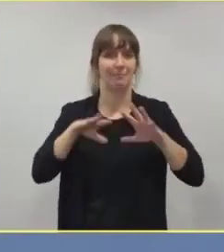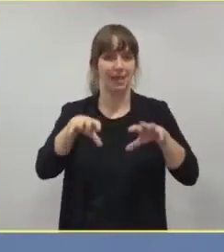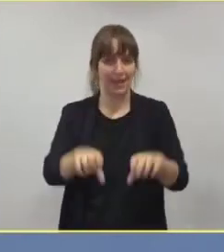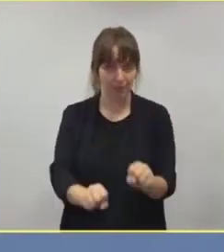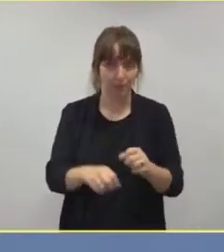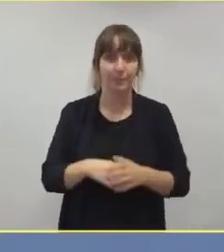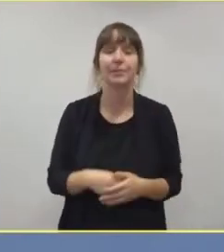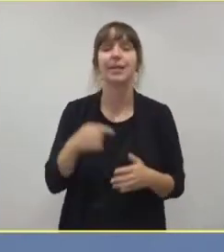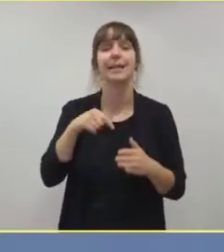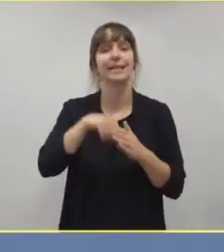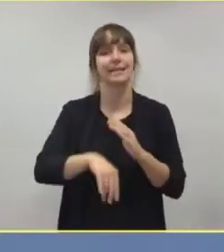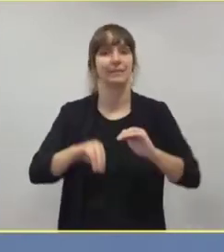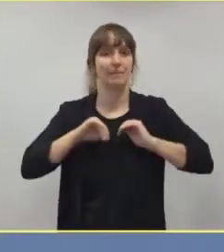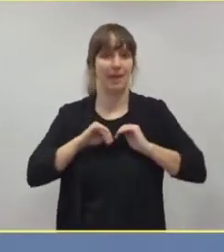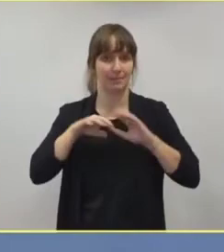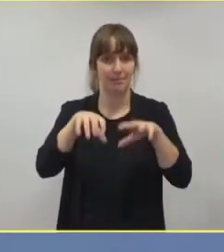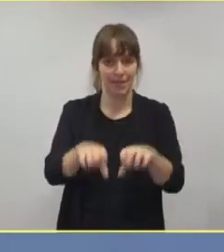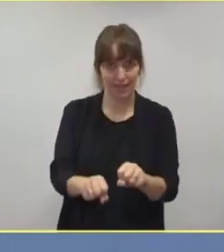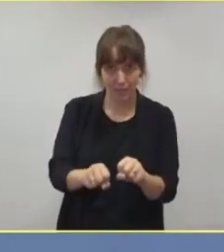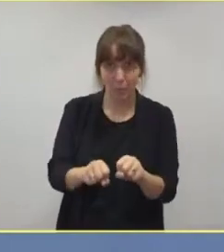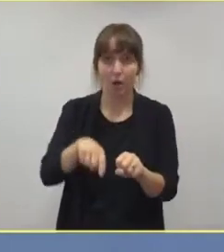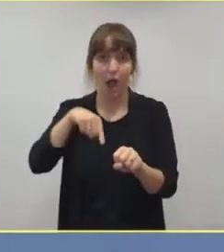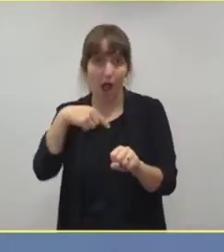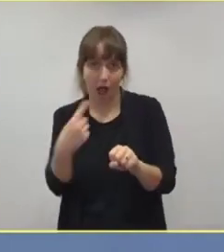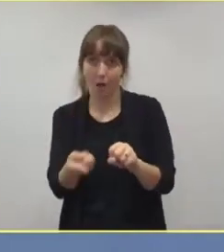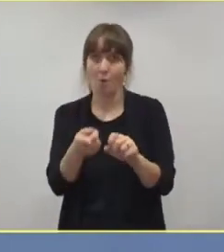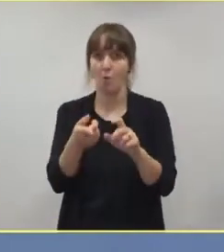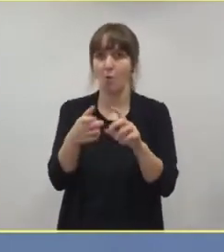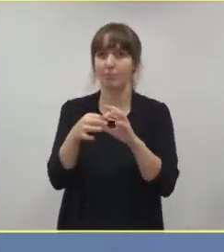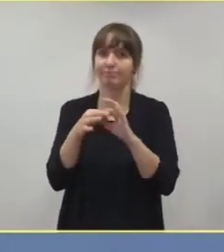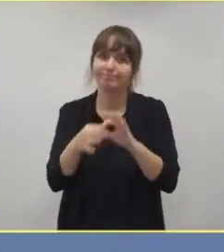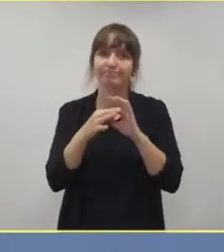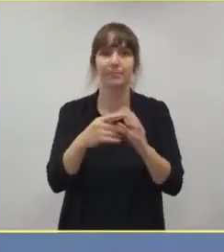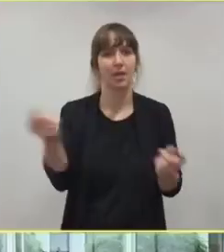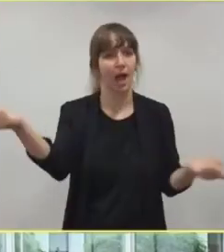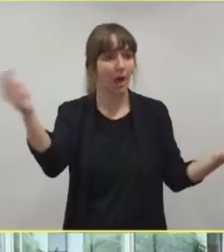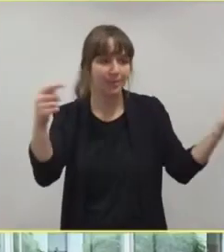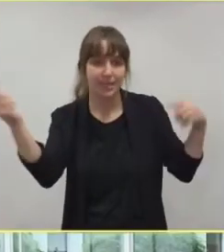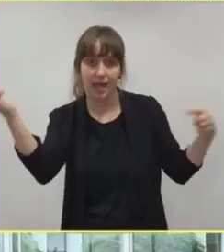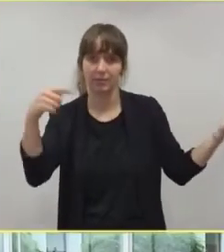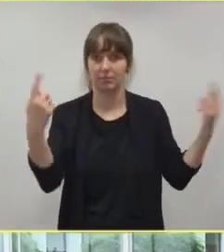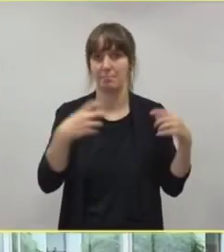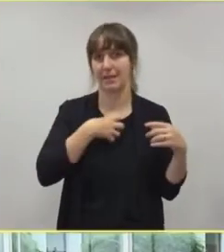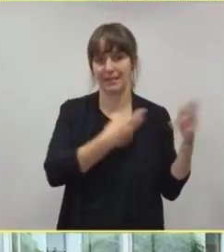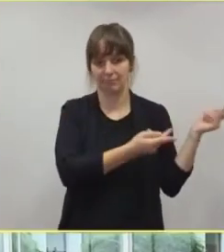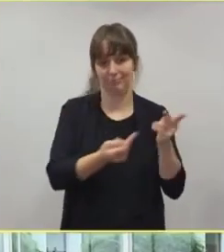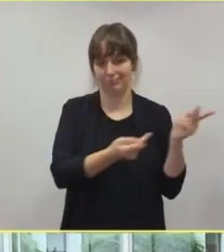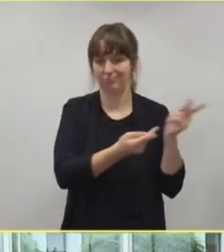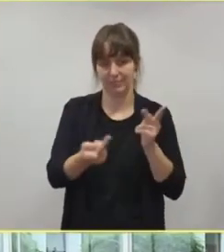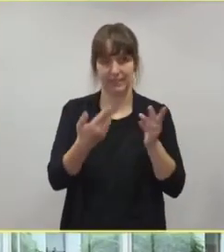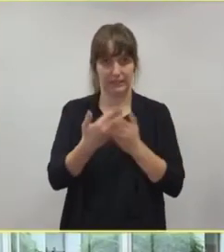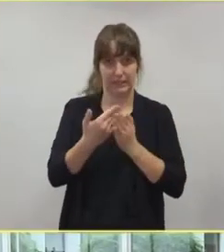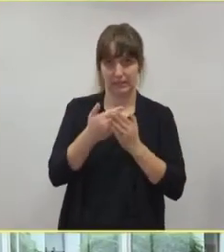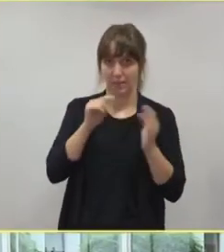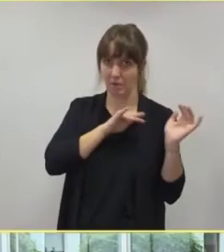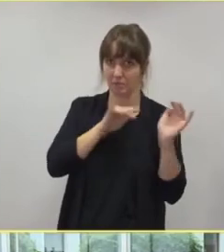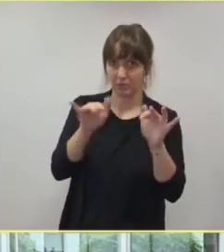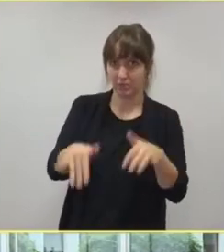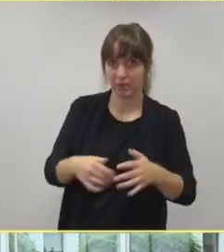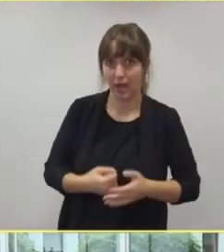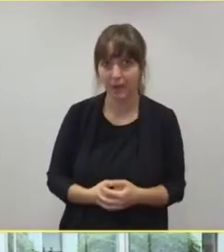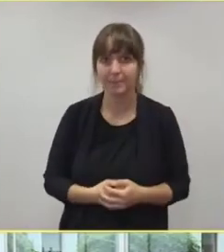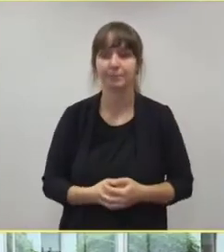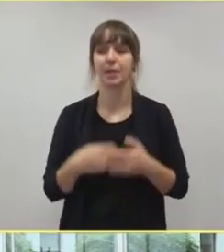Intensivbetten Patientenaufnahmen aus dem Ausland eine Rolle und wenn ja, in welchem Umfang? Also wir haben darüber glaube ich keine